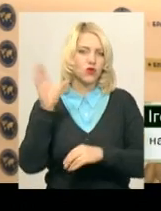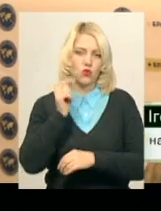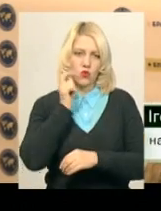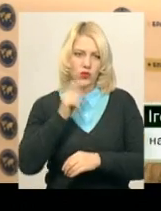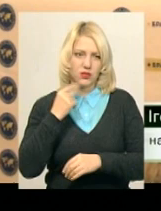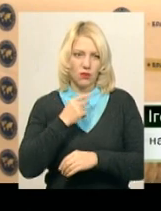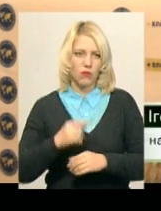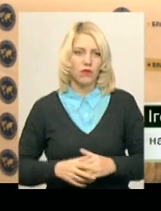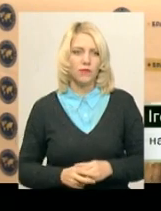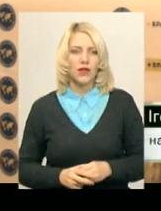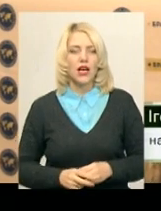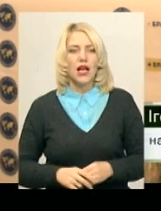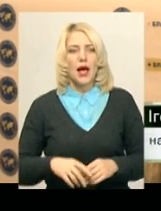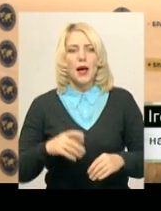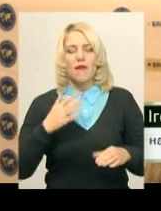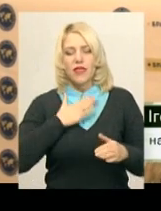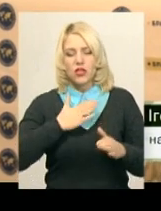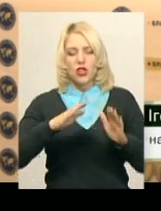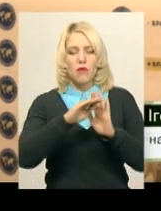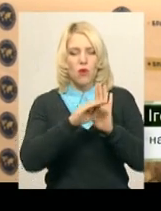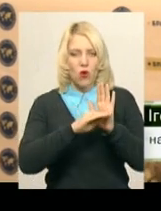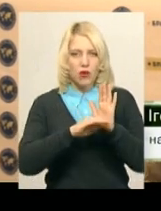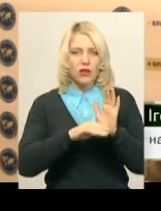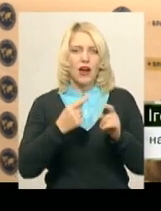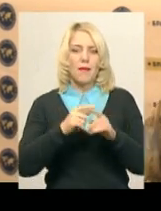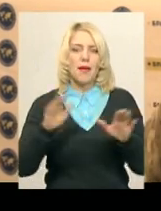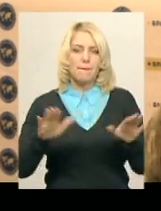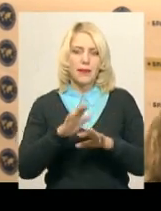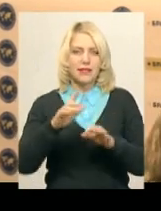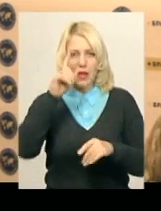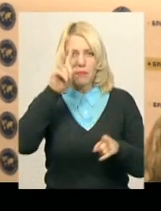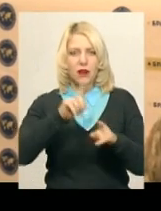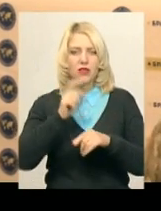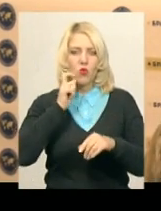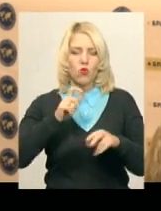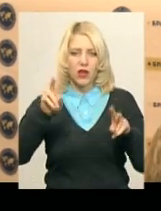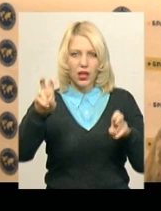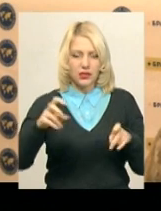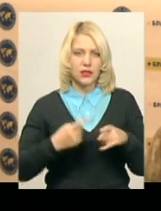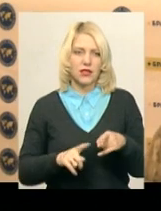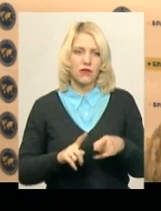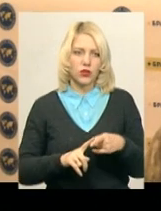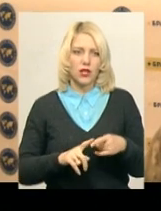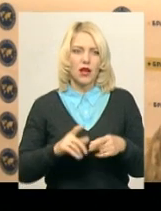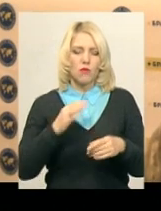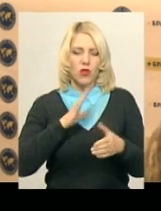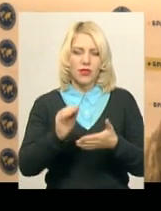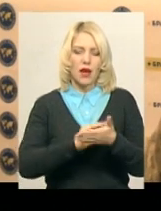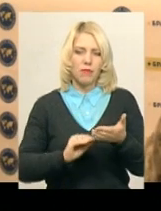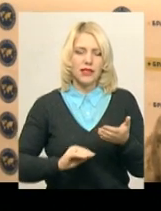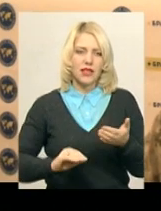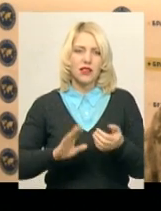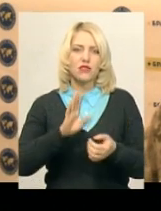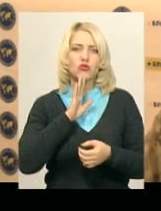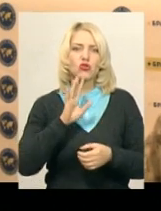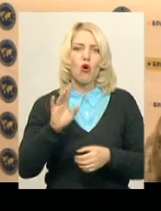основна пісня – «Браття українці», звичайно, так, як називається наш проєкт. Але була написана одна із наших солісток, була